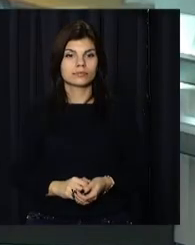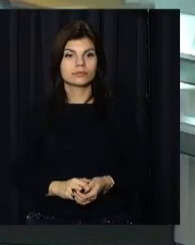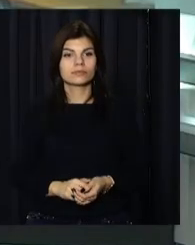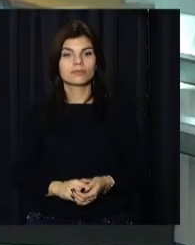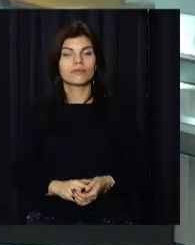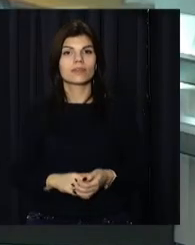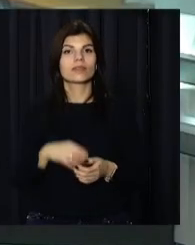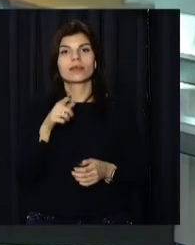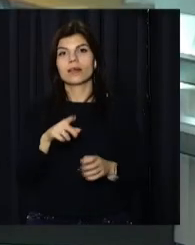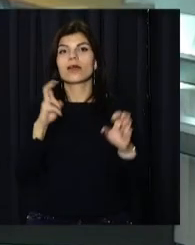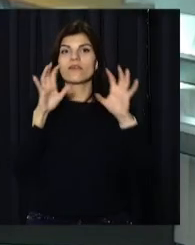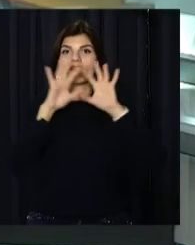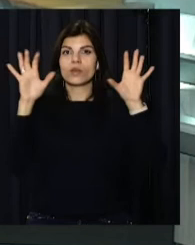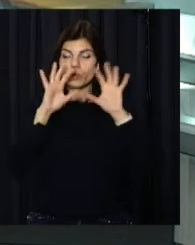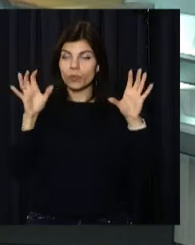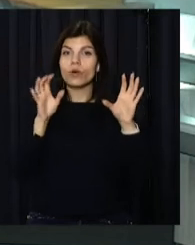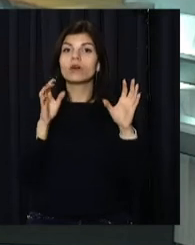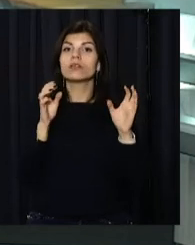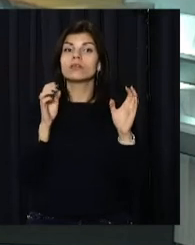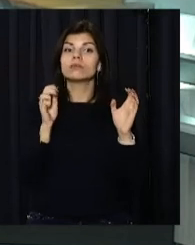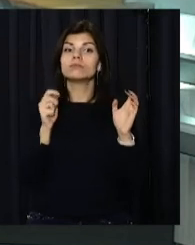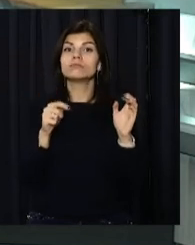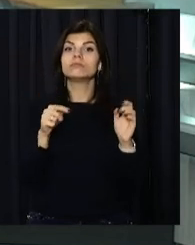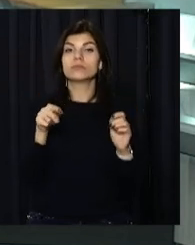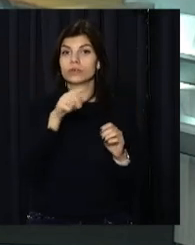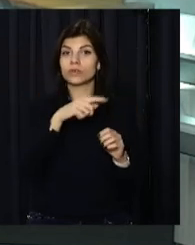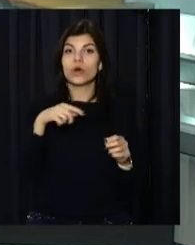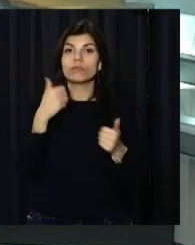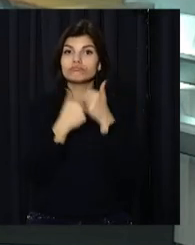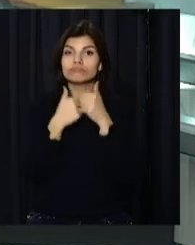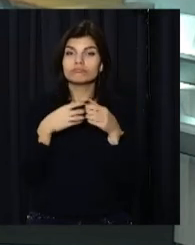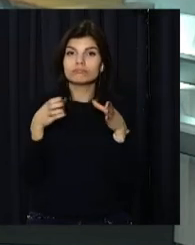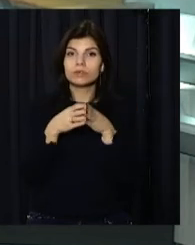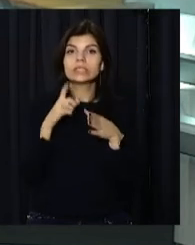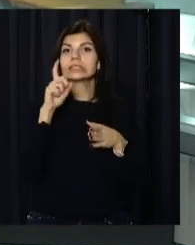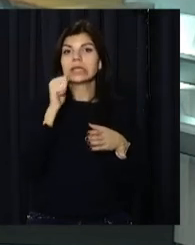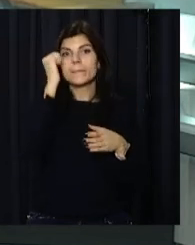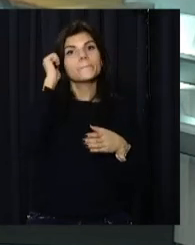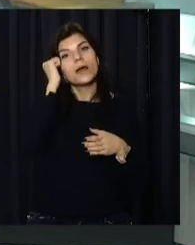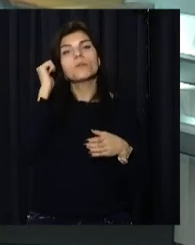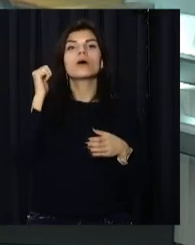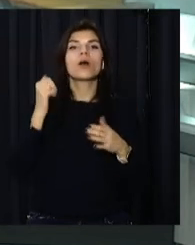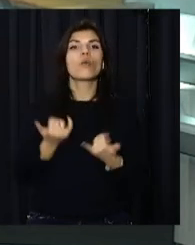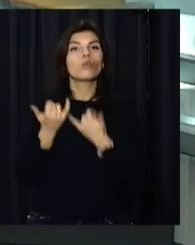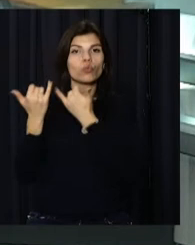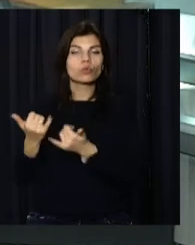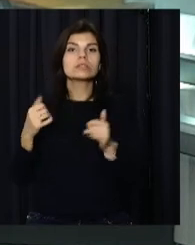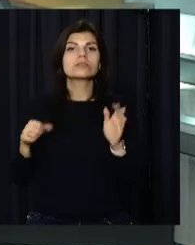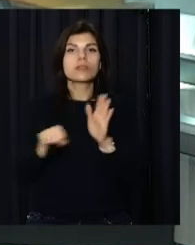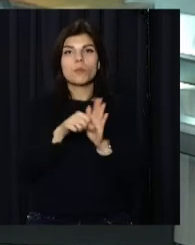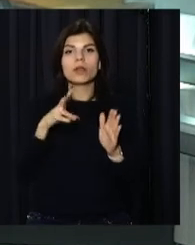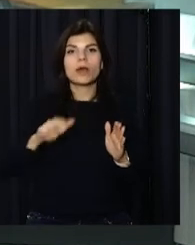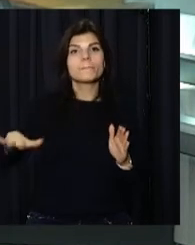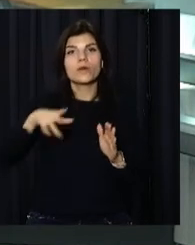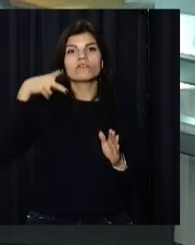Волейбульний турнір пам'яті героїв Небесної сотні проходить у Дніпрі вже кілька років поспіль. Традиційно до Дня вшанування загиблих на